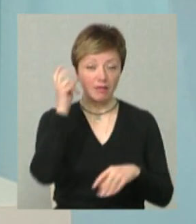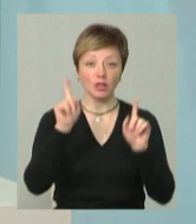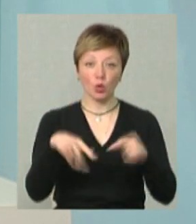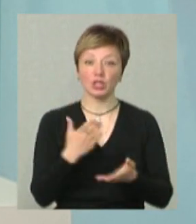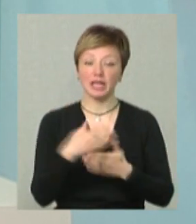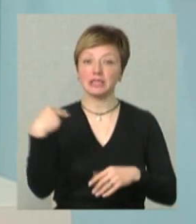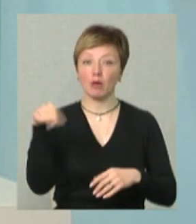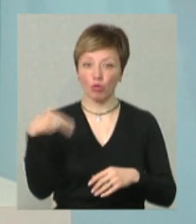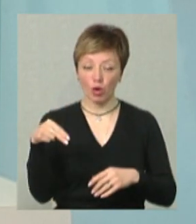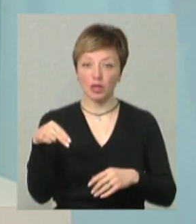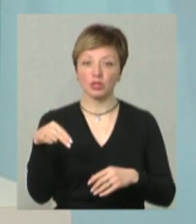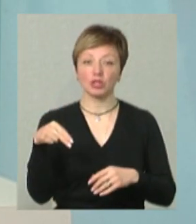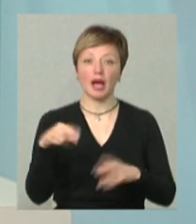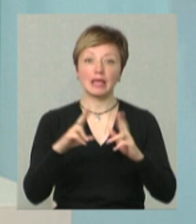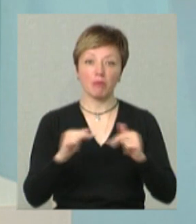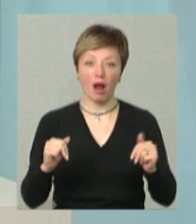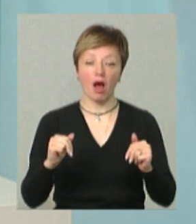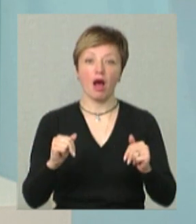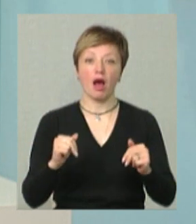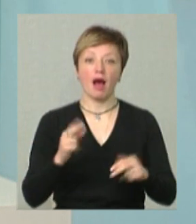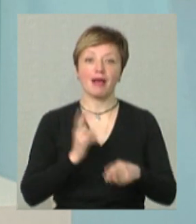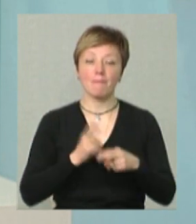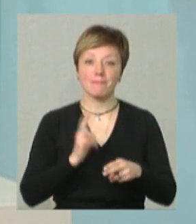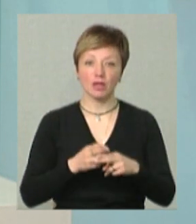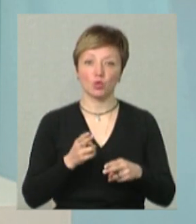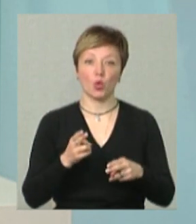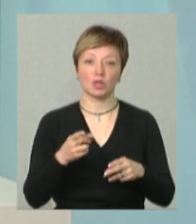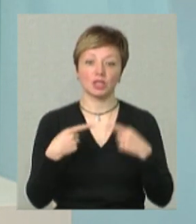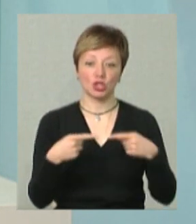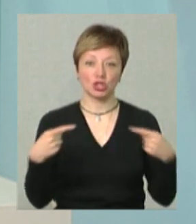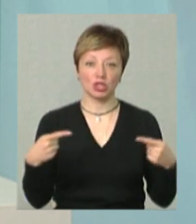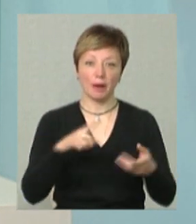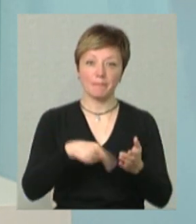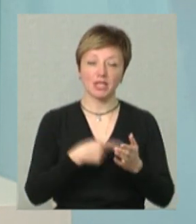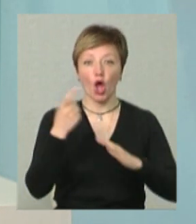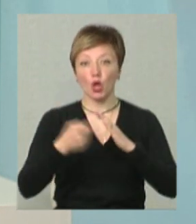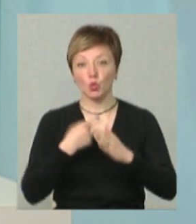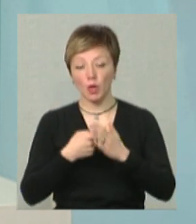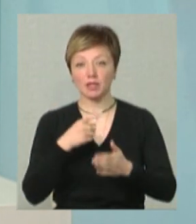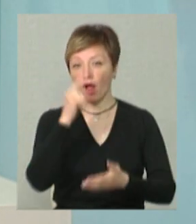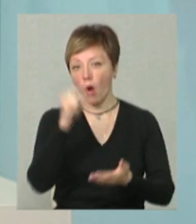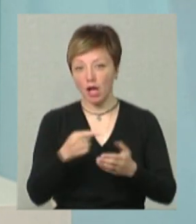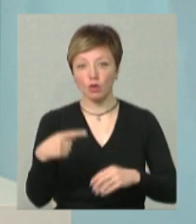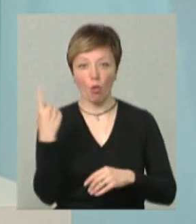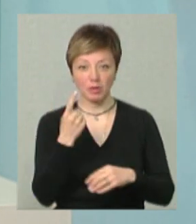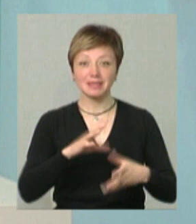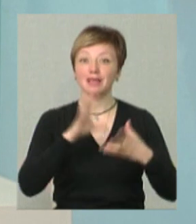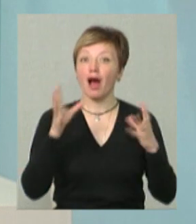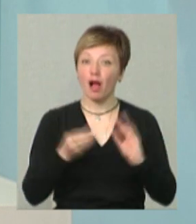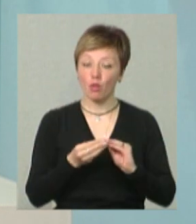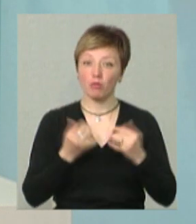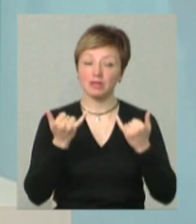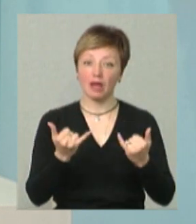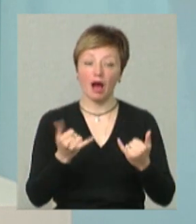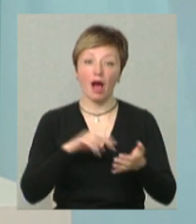є з Запоріжжя, Дніпра, Краматорська і інших міст Донецької та Луганської області. Загалом для